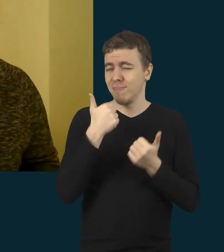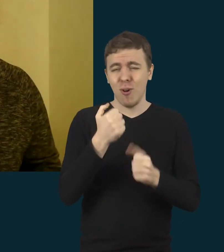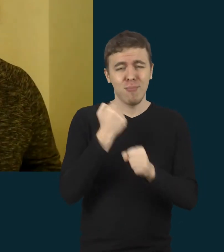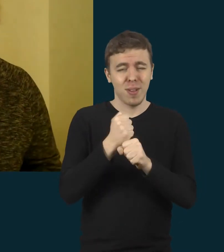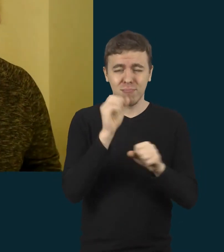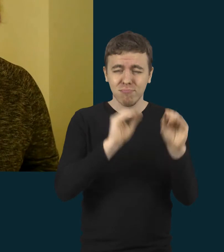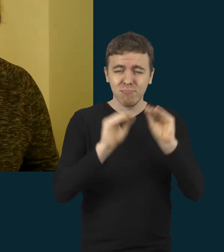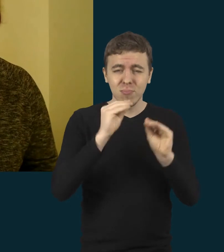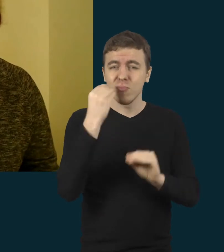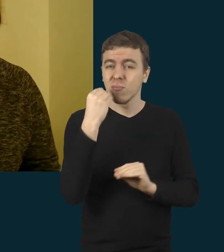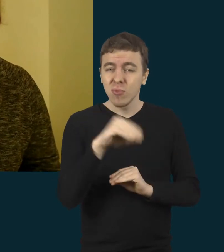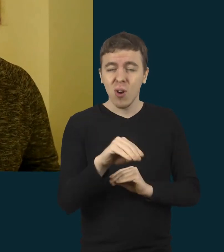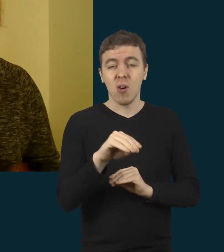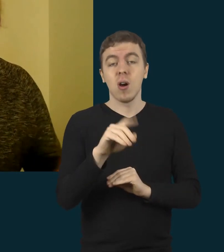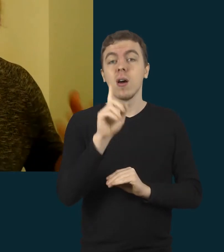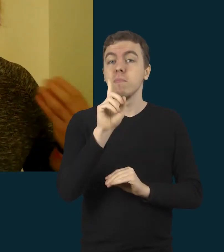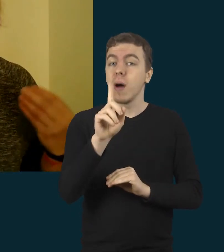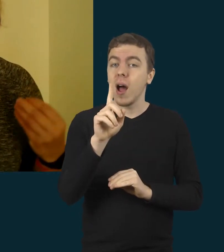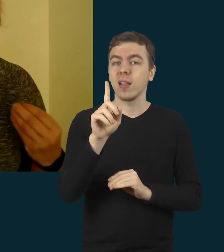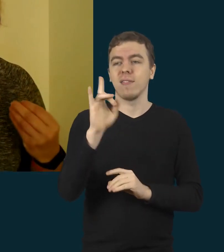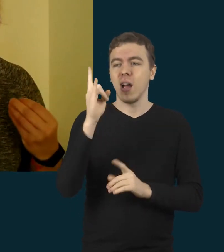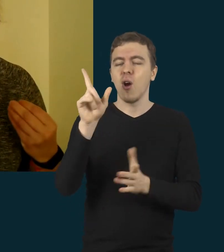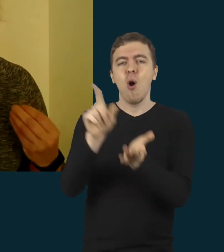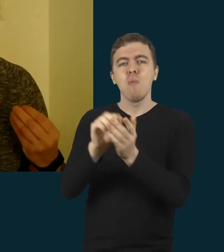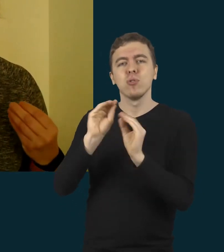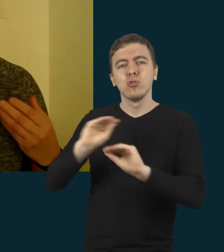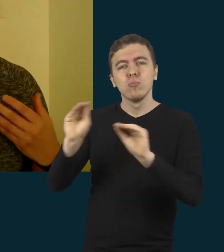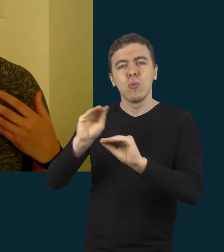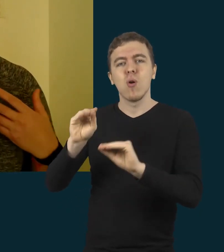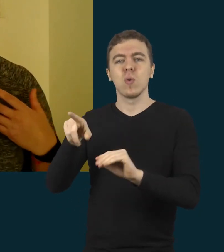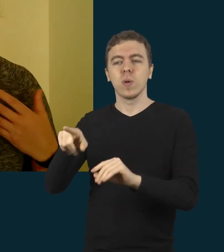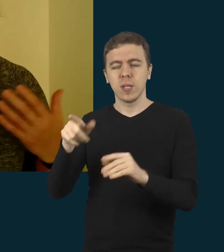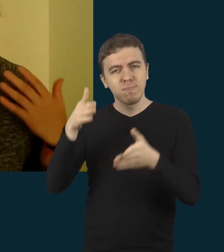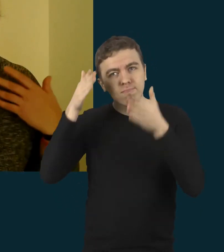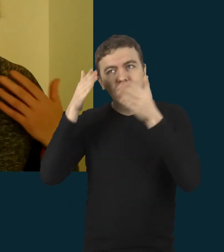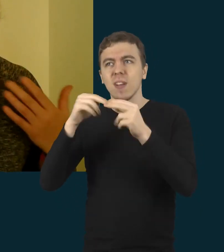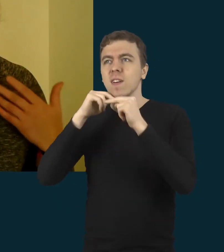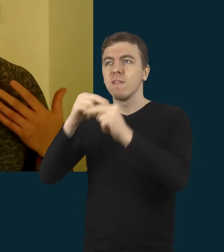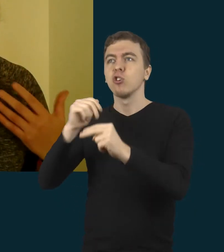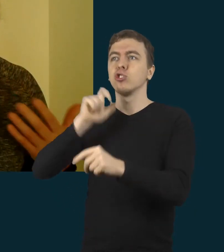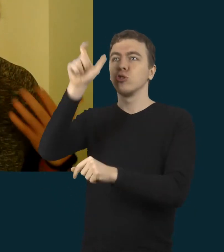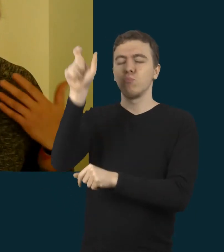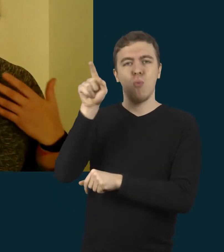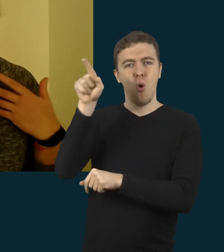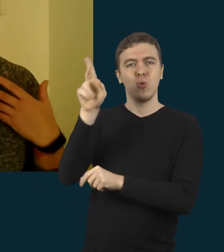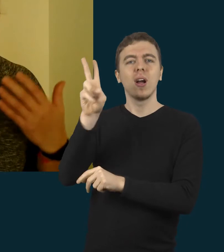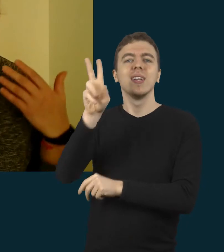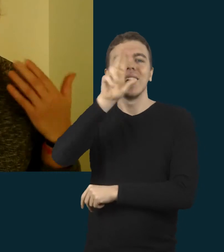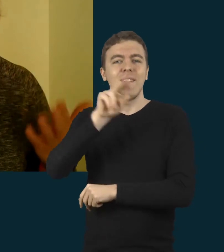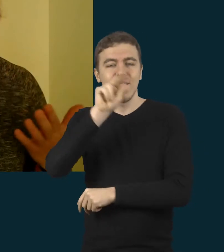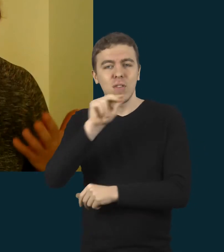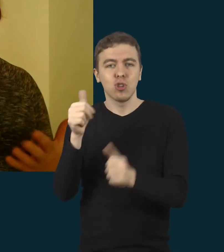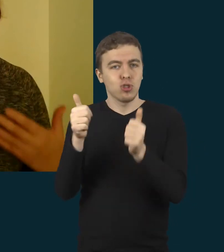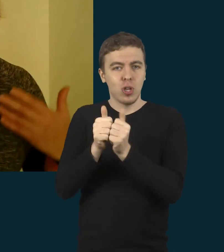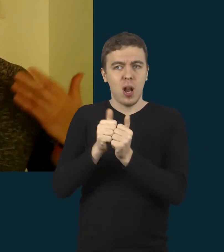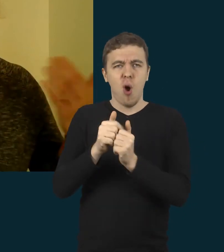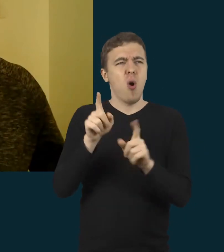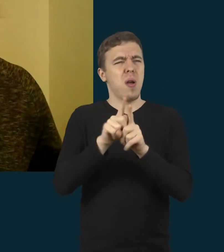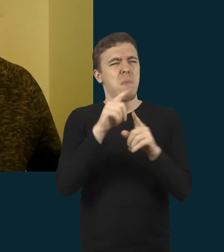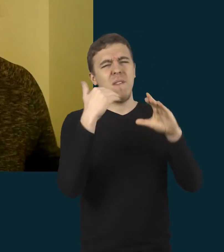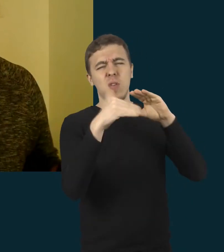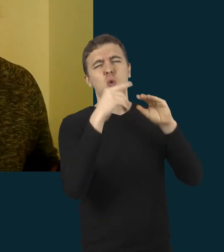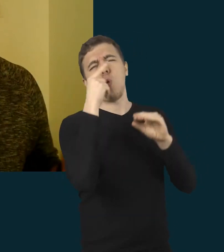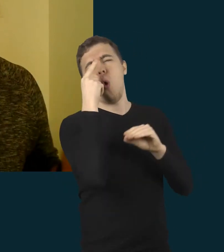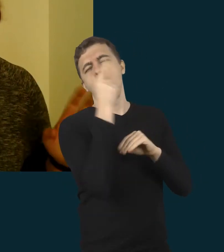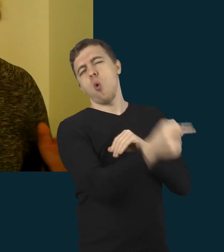dalykai. Bet mes turim išmokyti vaikus, sutelkti būtent dėmesį į tą žmogų, į tą žmogų, kuris yra šalia, o ne ten kažkur